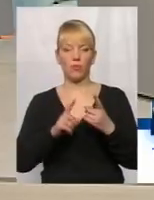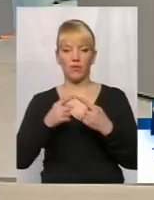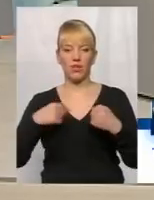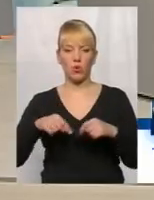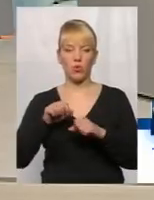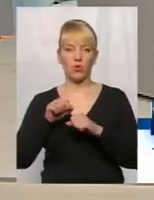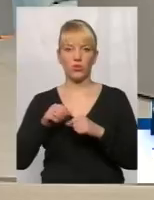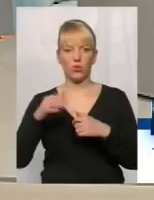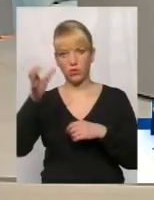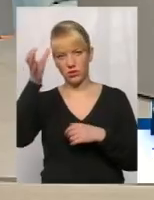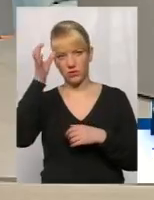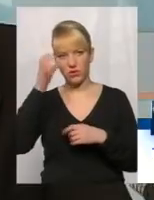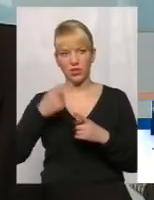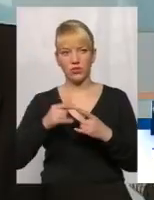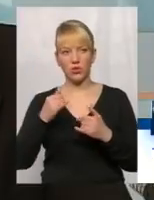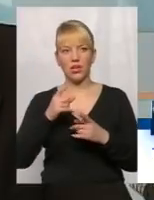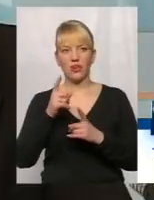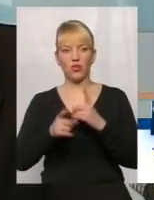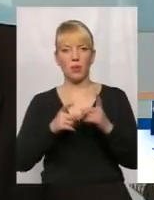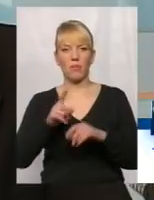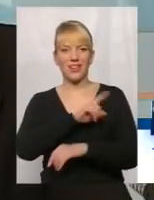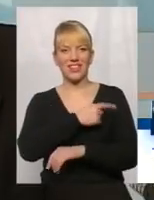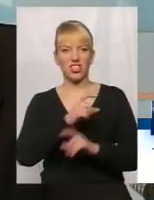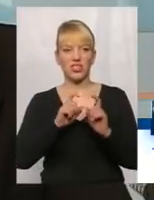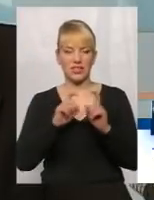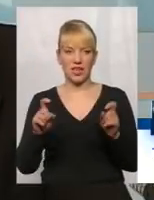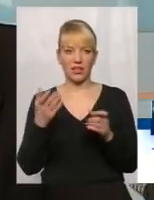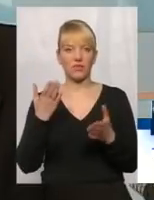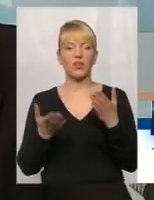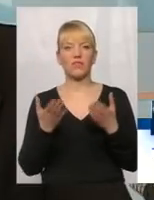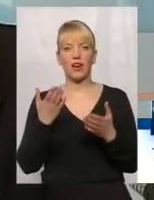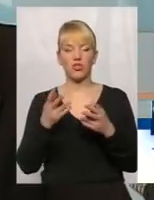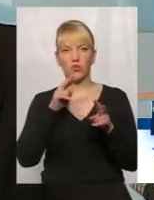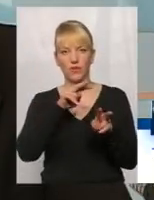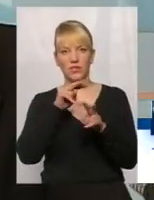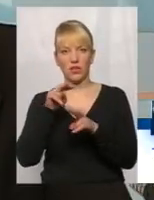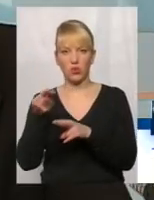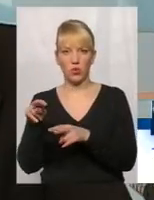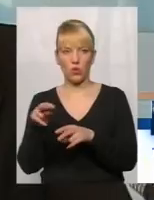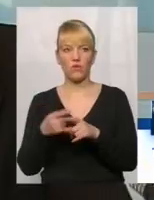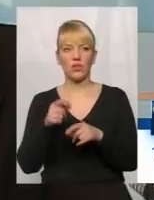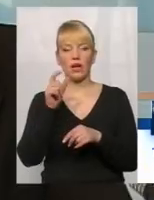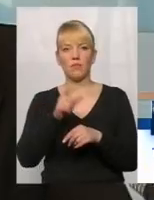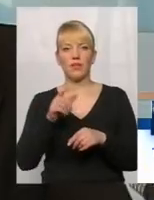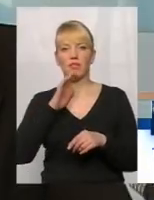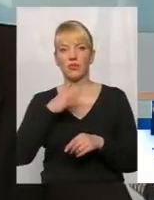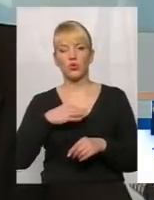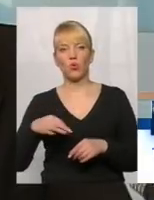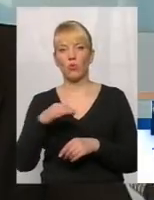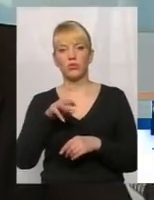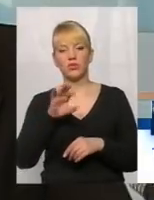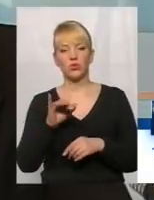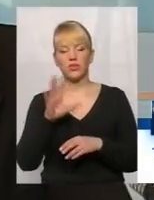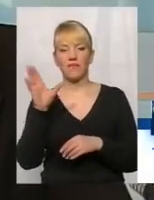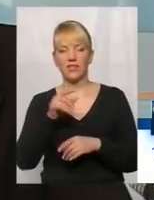реорганізація ріжних навчальних медичних закладів. Якщо відслідковують мешканці нашої області, то